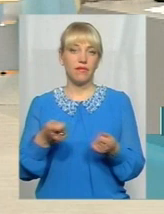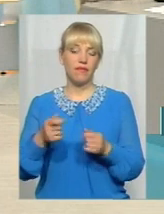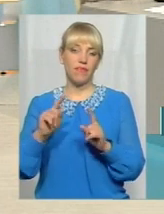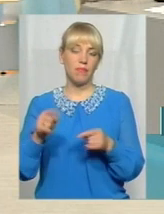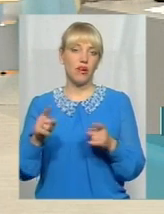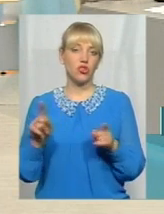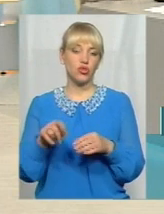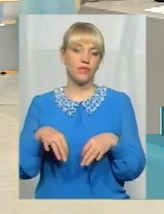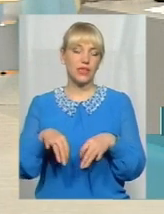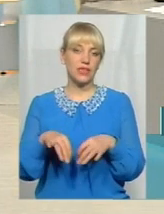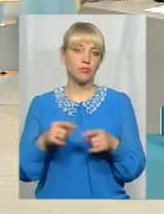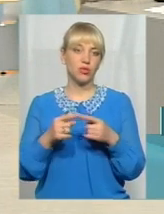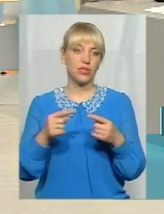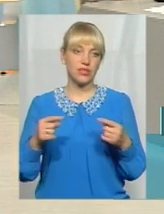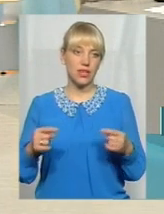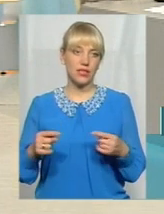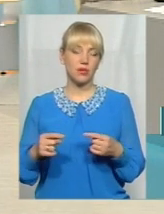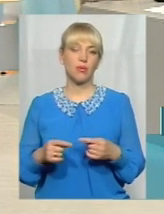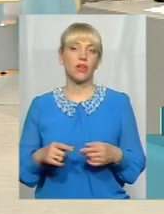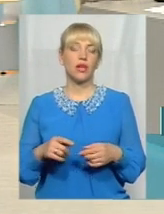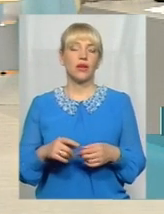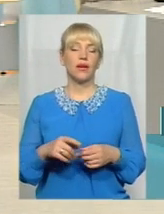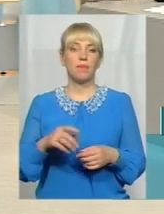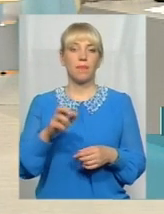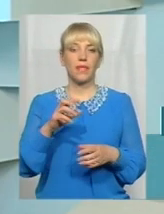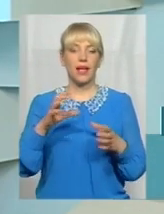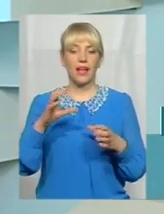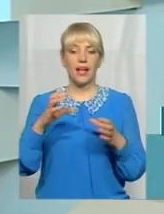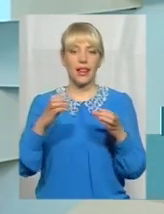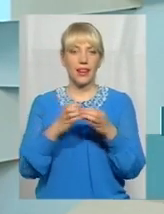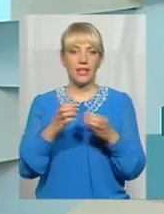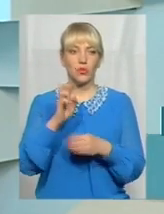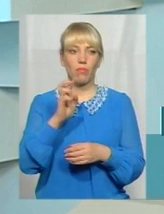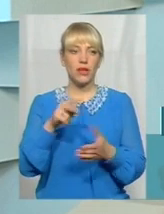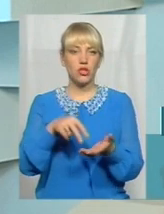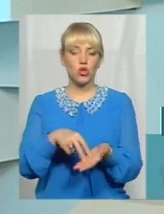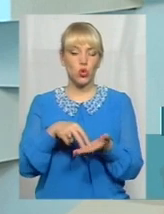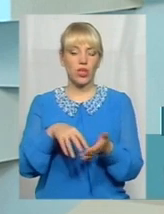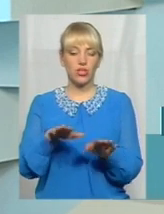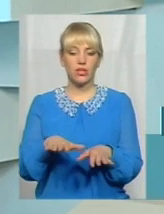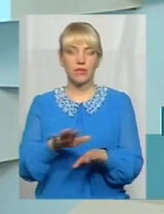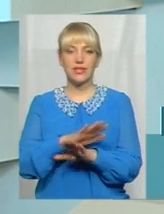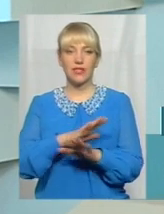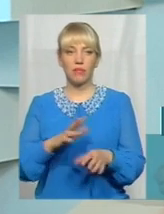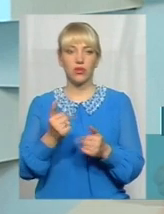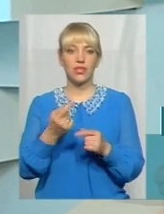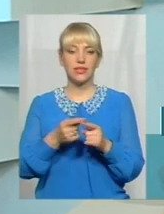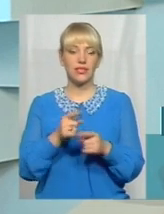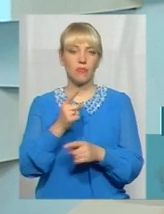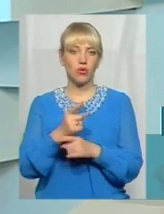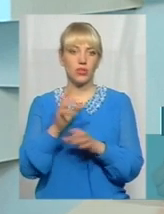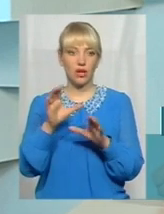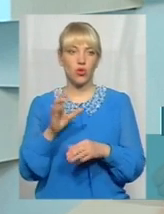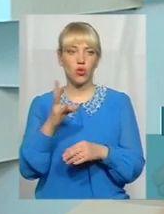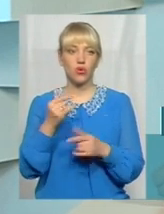в транспортних засобах певного класу, класу Б, стоячих місць не було. Це заборонено законом, так. Але ми бачимо